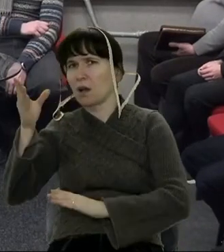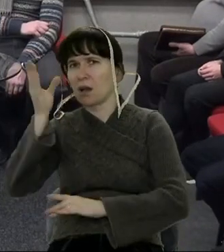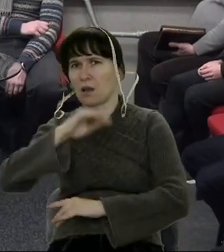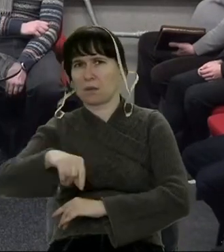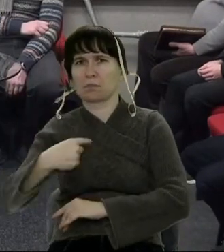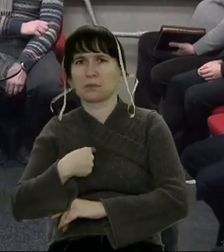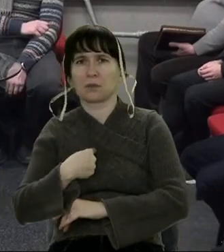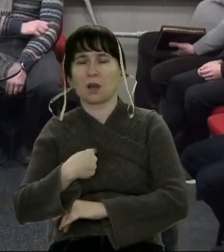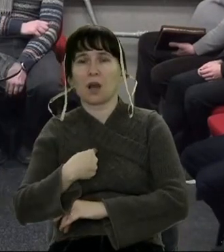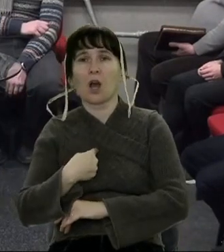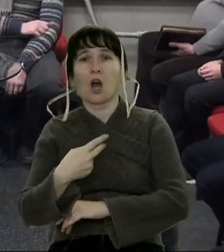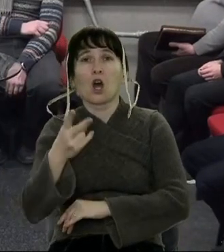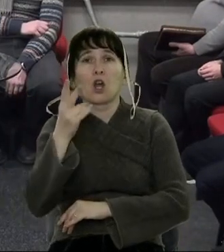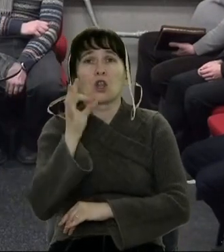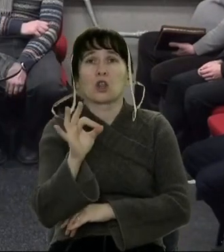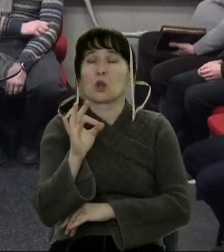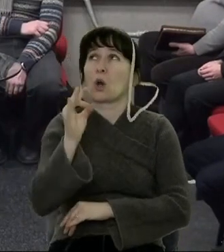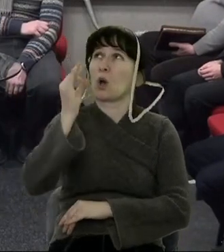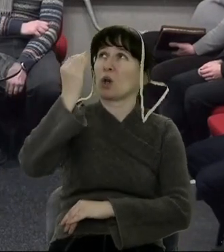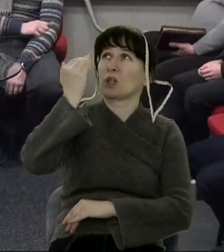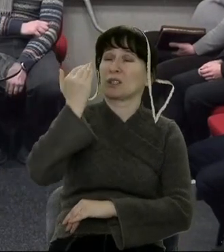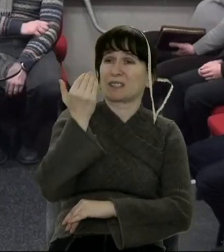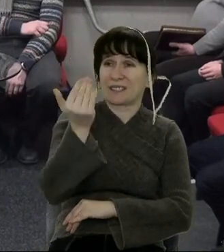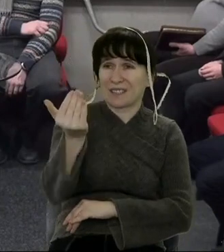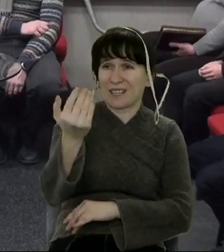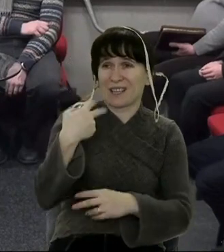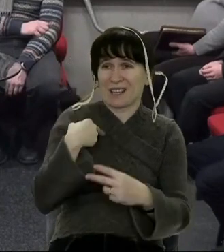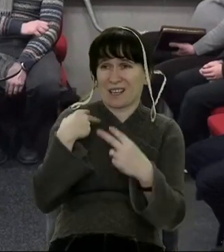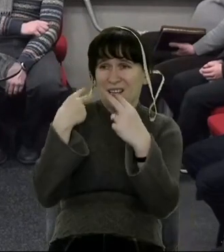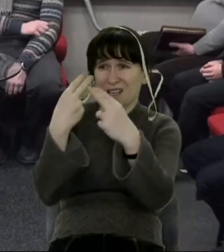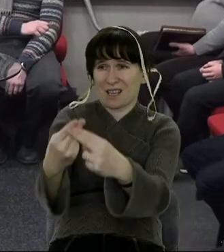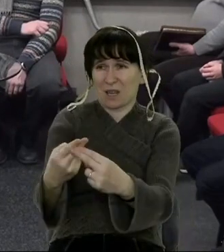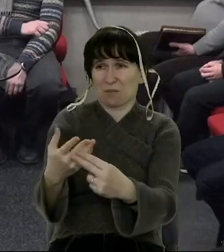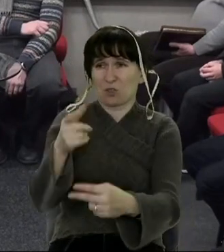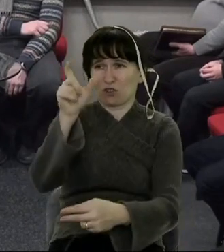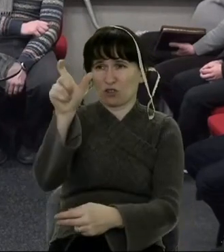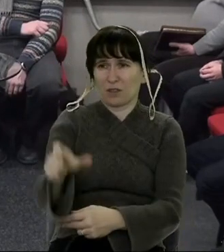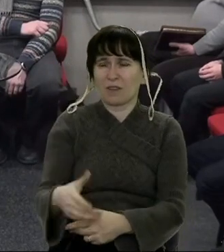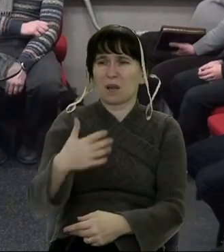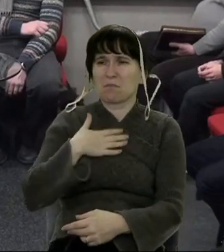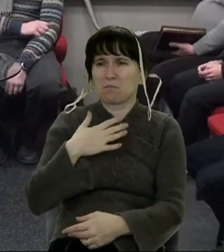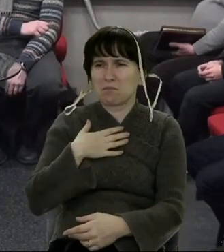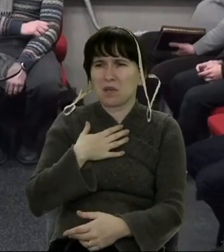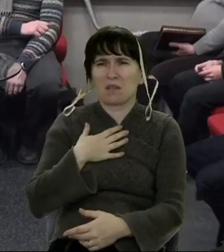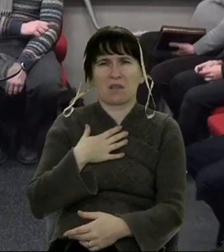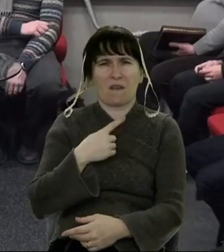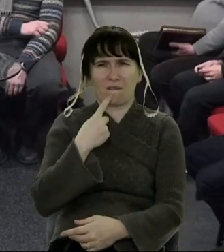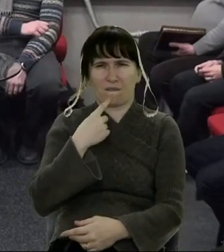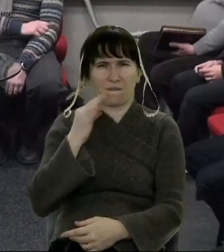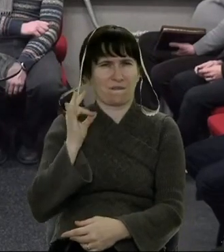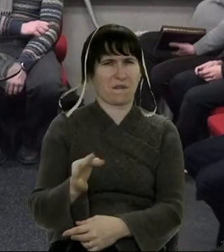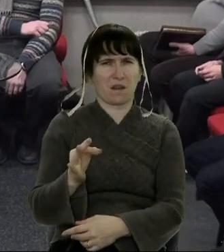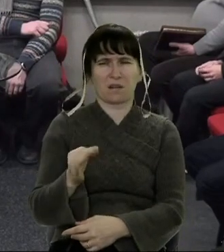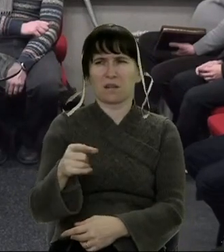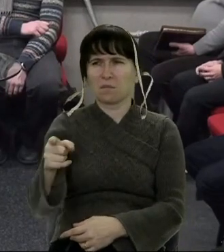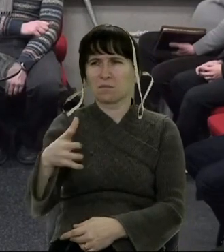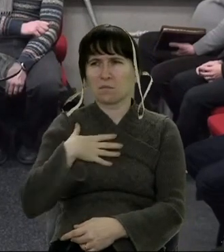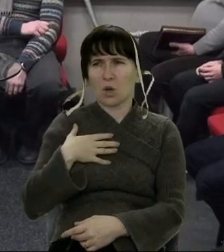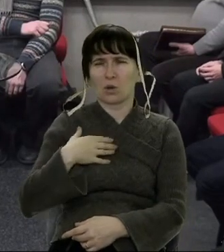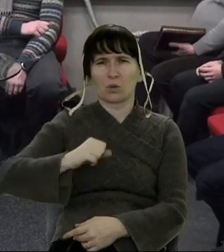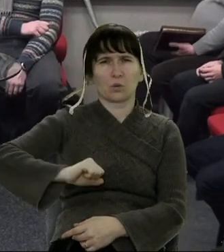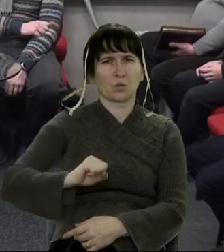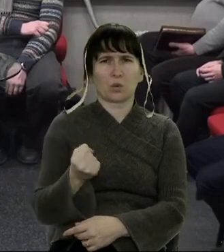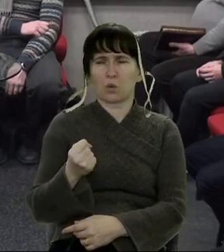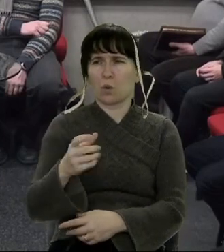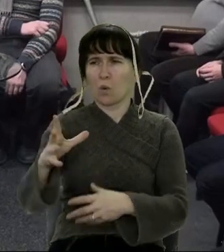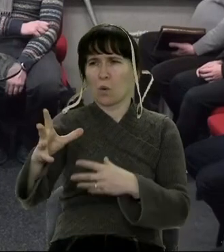Але ти, такий же чоловік, як я, мій довірений і мій приятель, з яким ми спільно